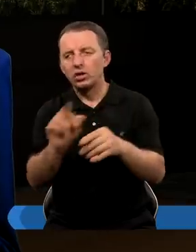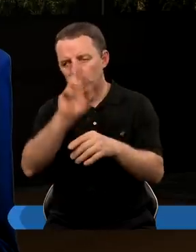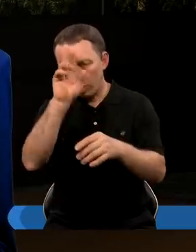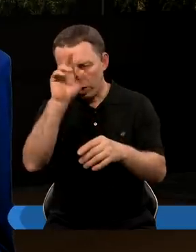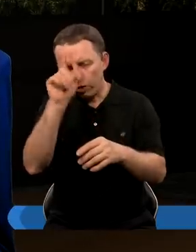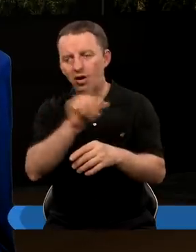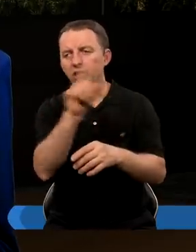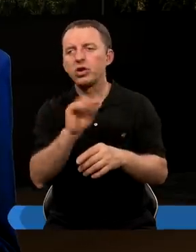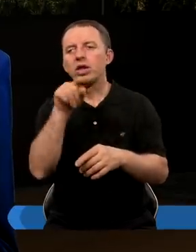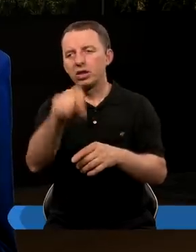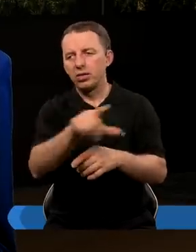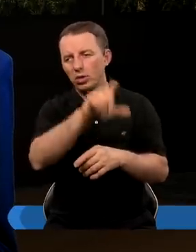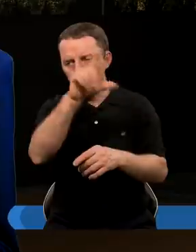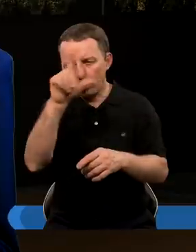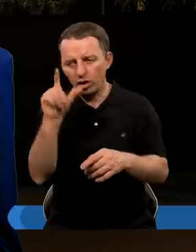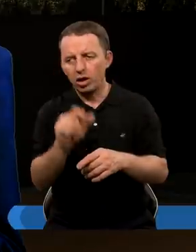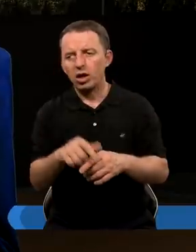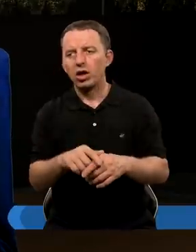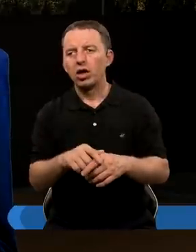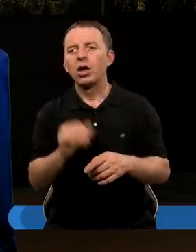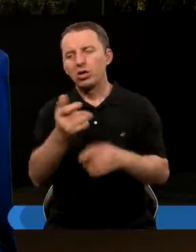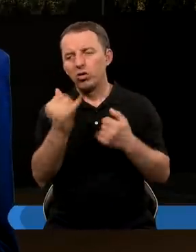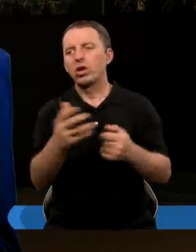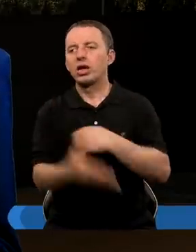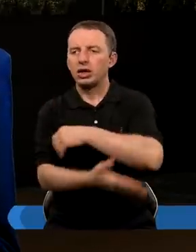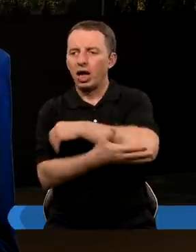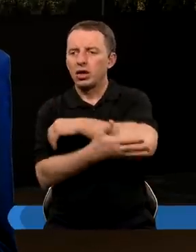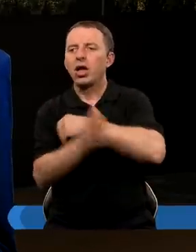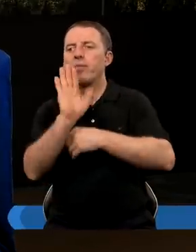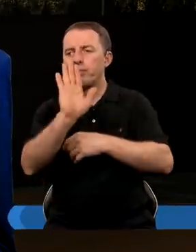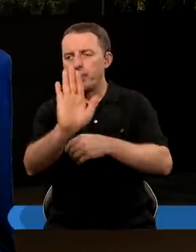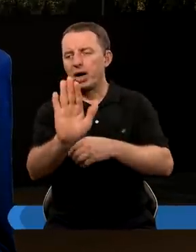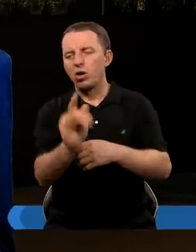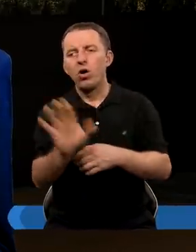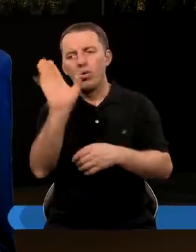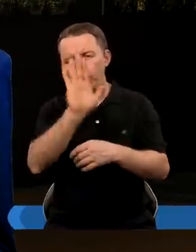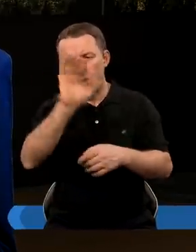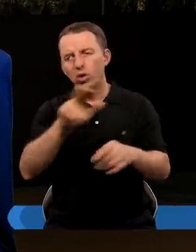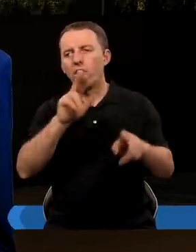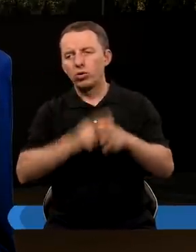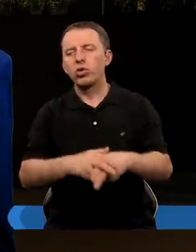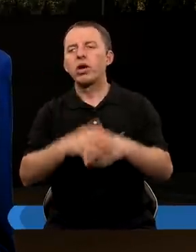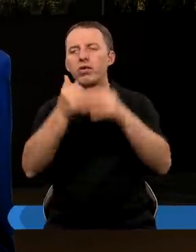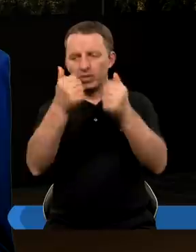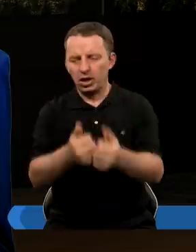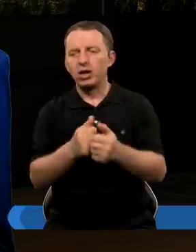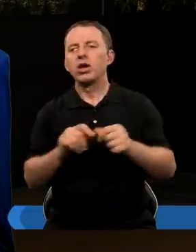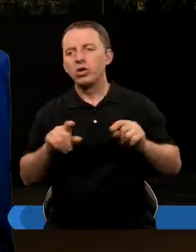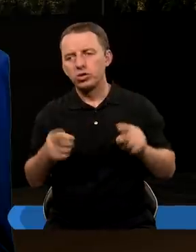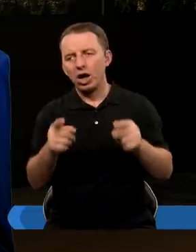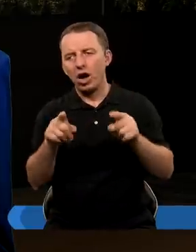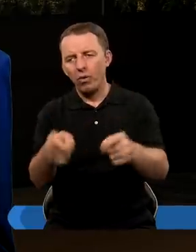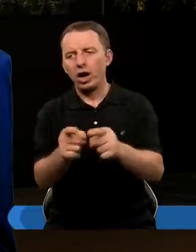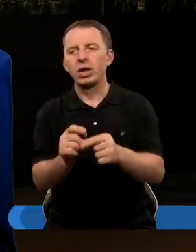zorientowali się, że z tymi ludźmi oni wyznają inne zasady i ci ludzie mają Boga, który jest w stanie też działać w naszych